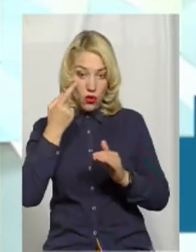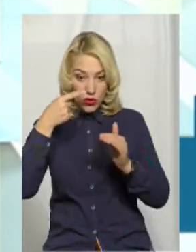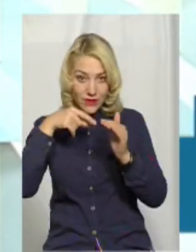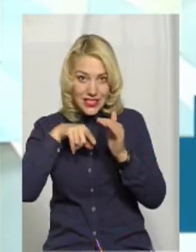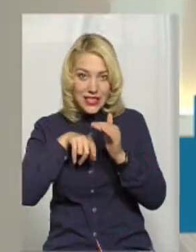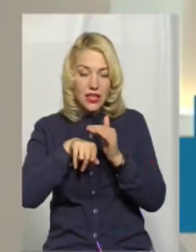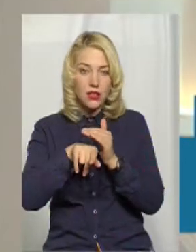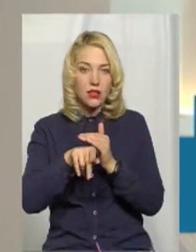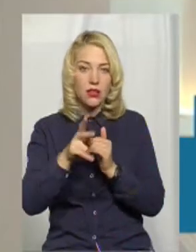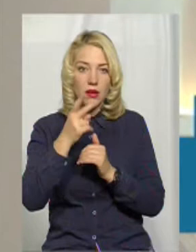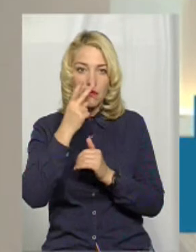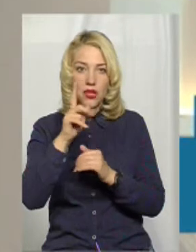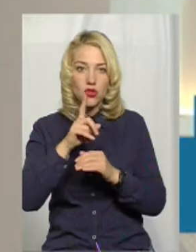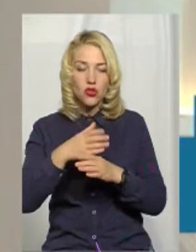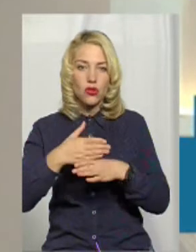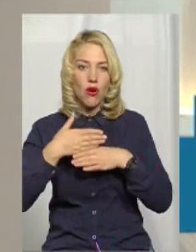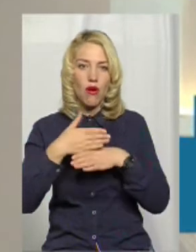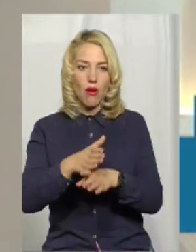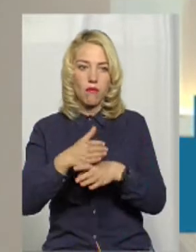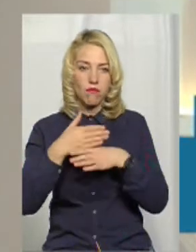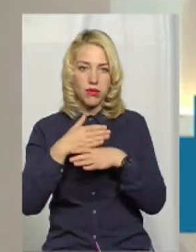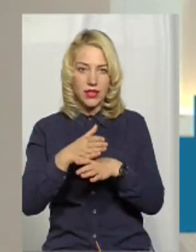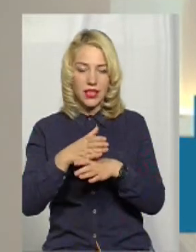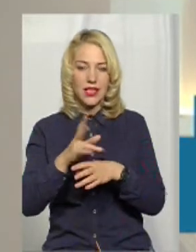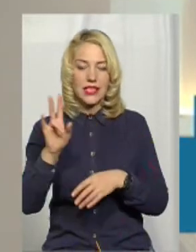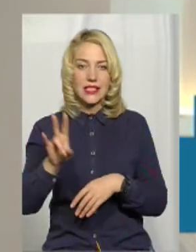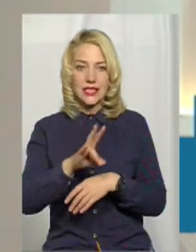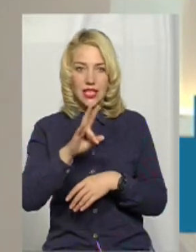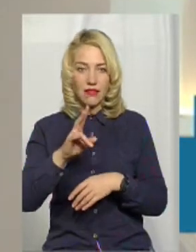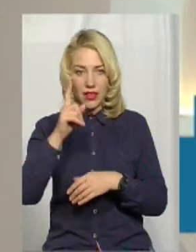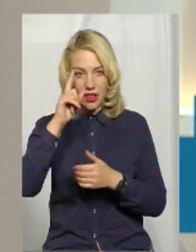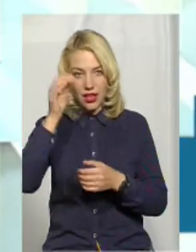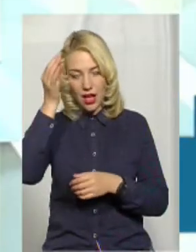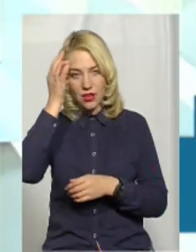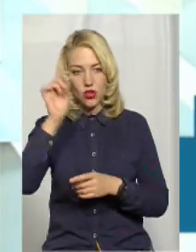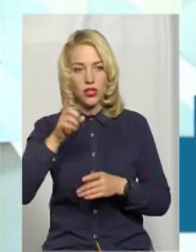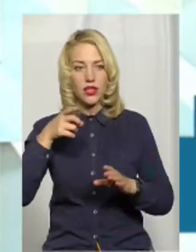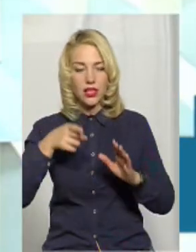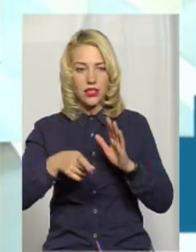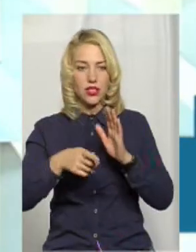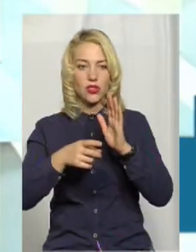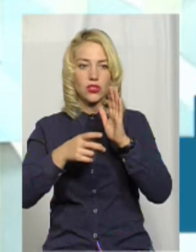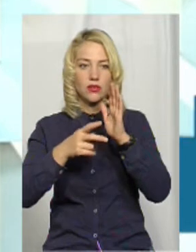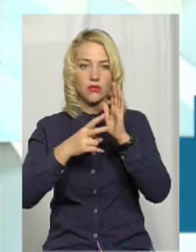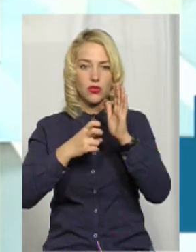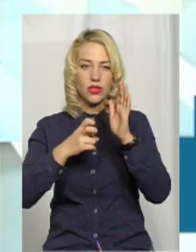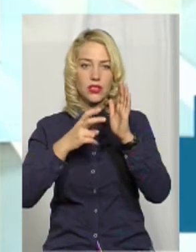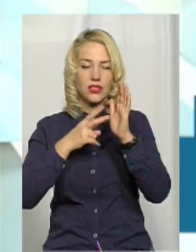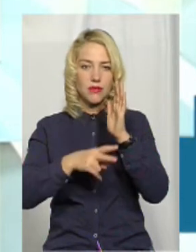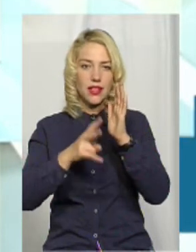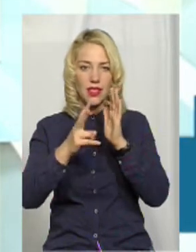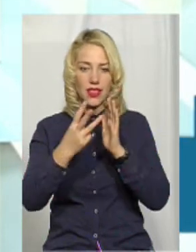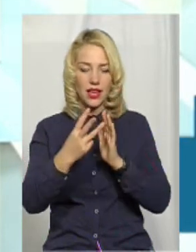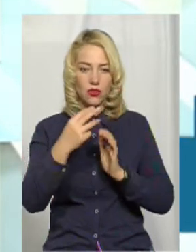всередину і бачиш, що обита церква, нагадаю, вона 1773 року і